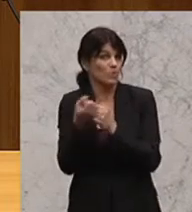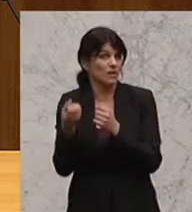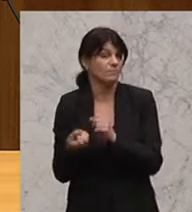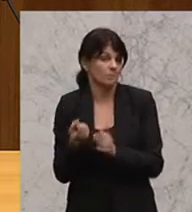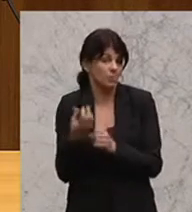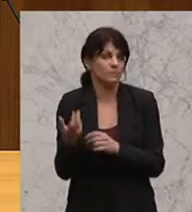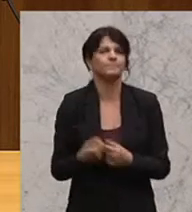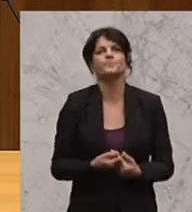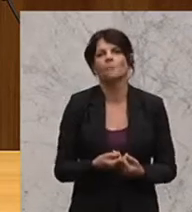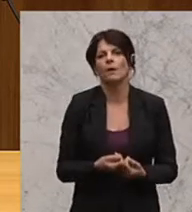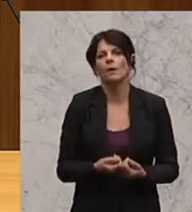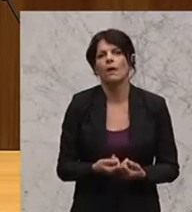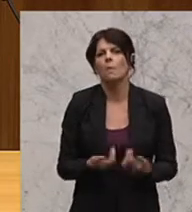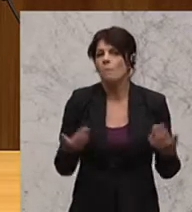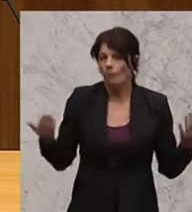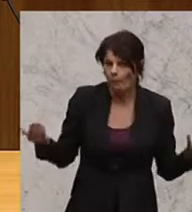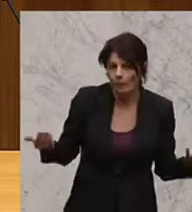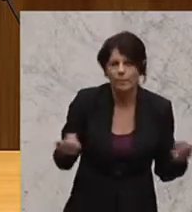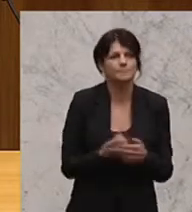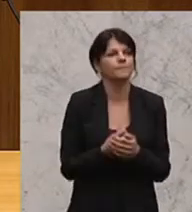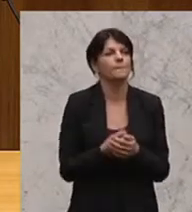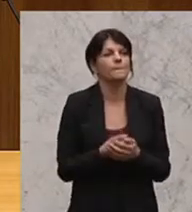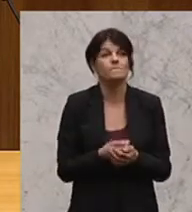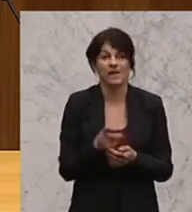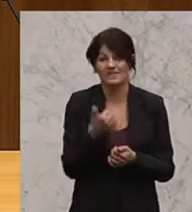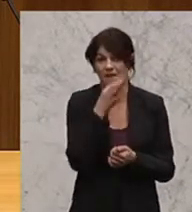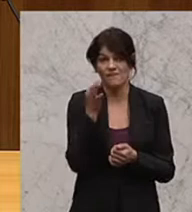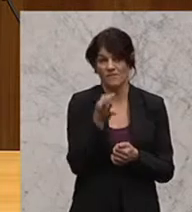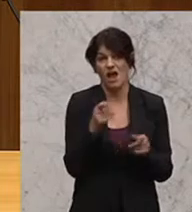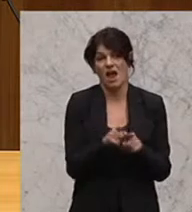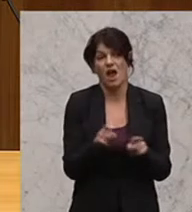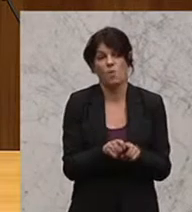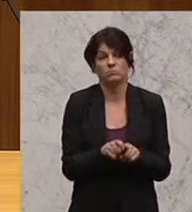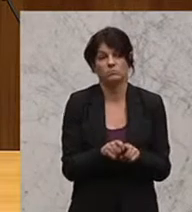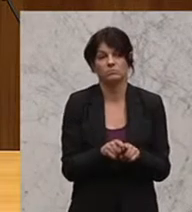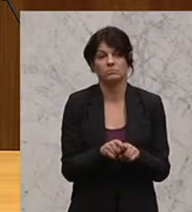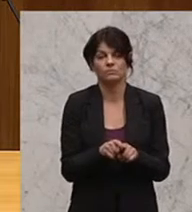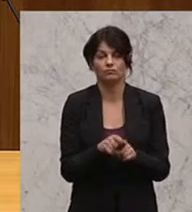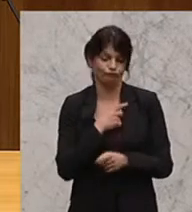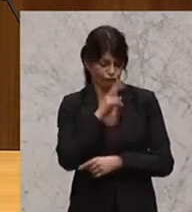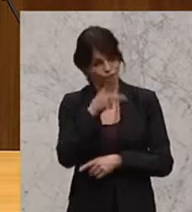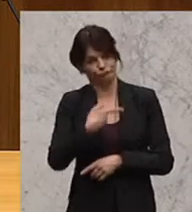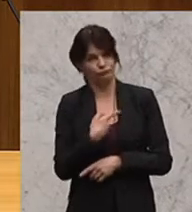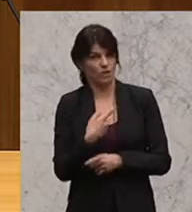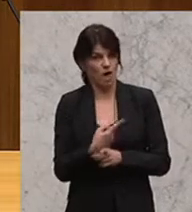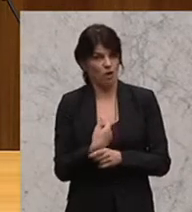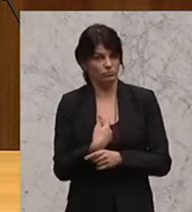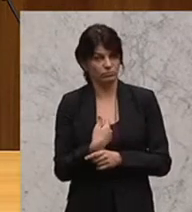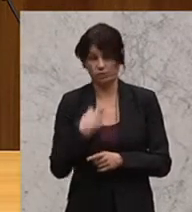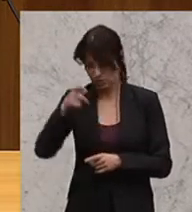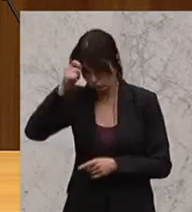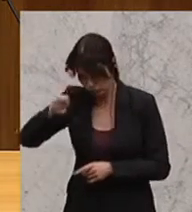herstellen. Und das ist natürlich eine Frage auch des Selbstverständnisses, der